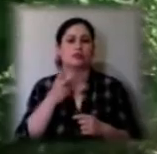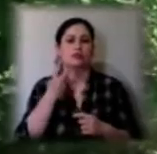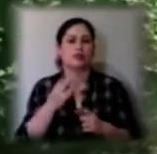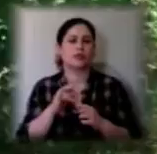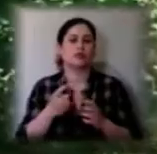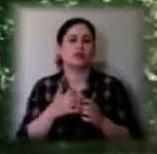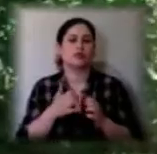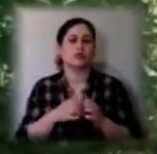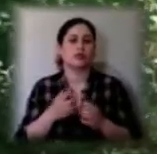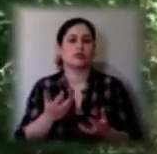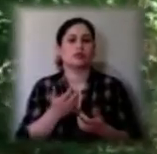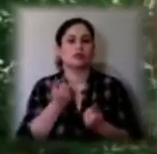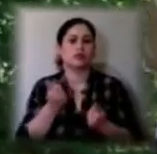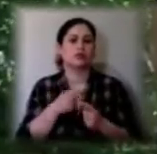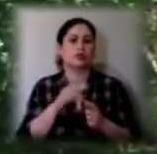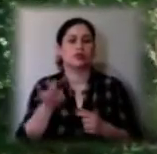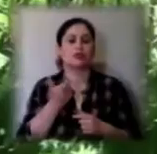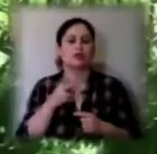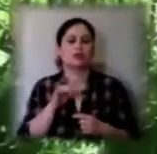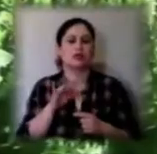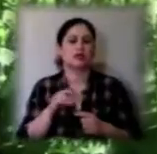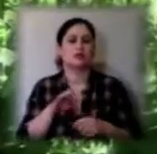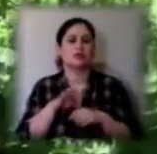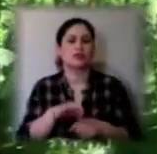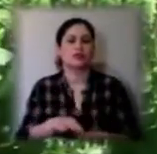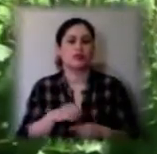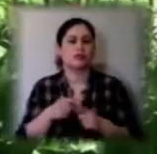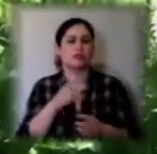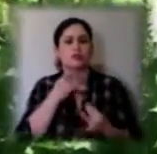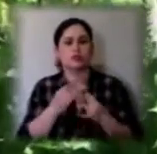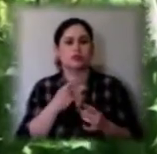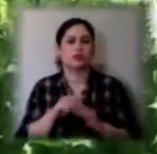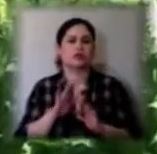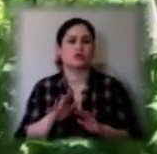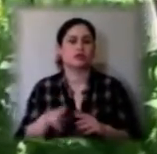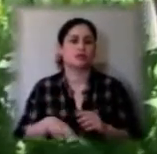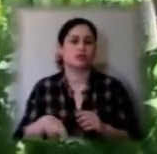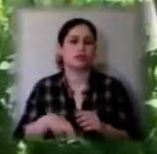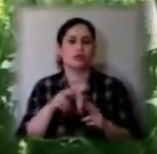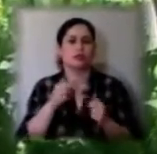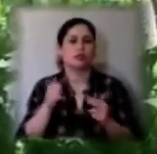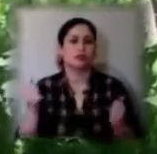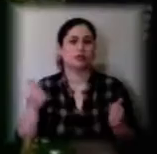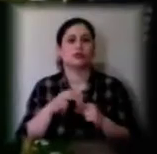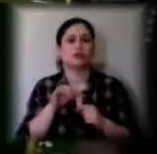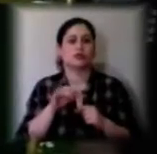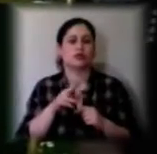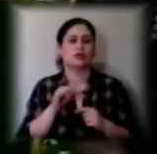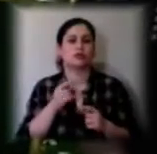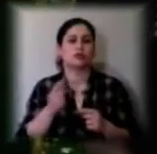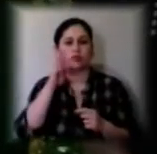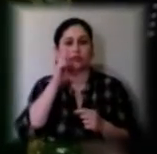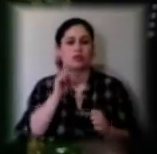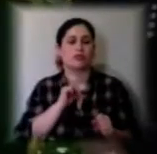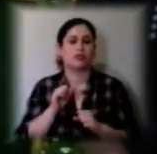Рятувальники з господарями сади проводять бесіди. Заступник начальника Дніпровського відділу, головного управління Державної служби з